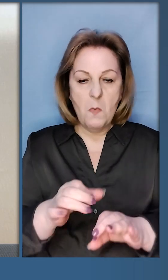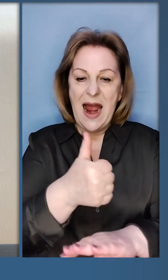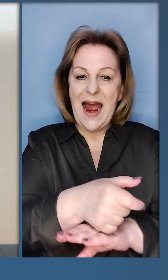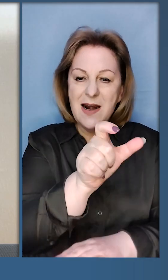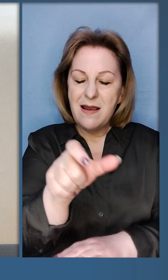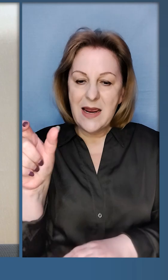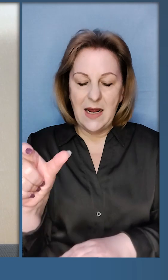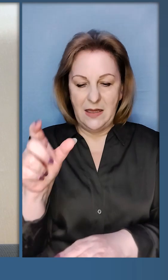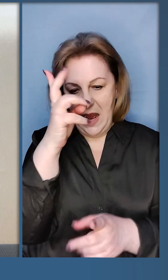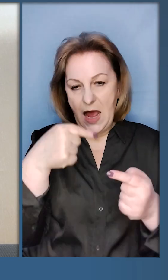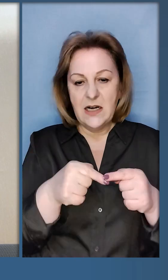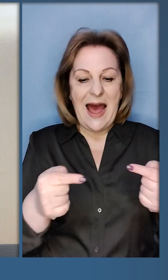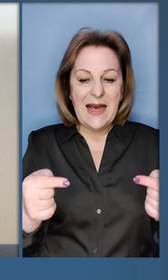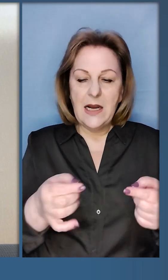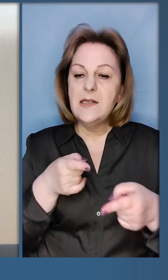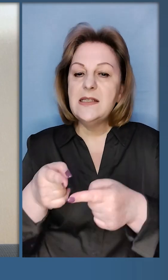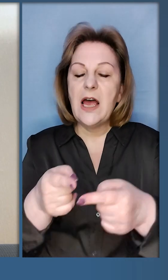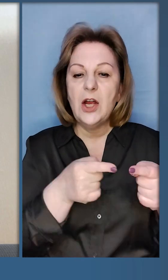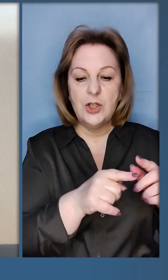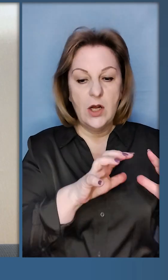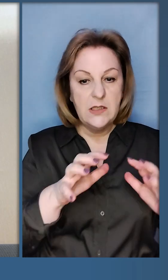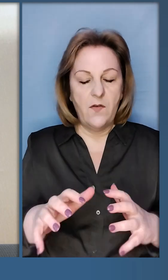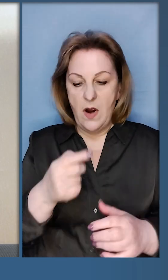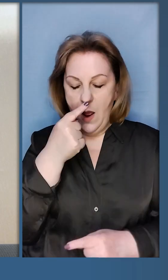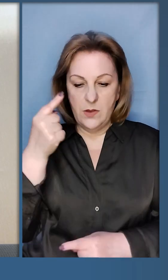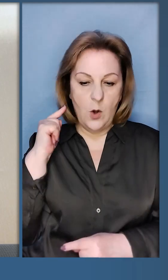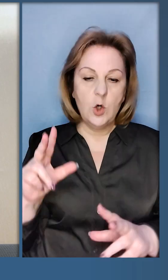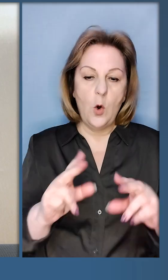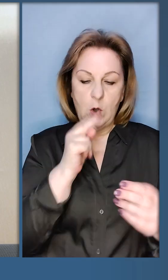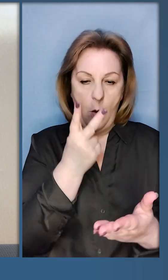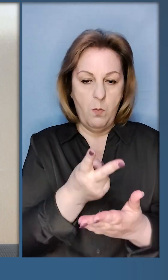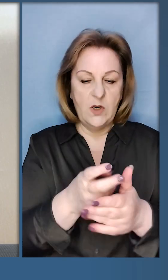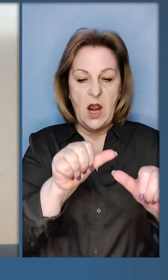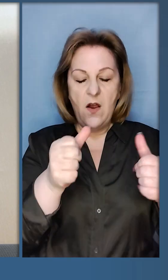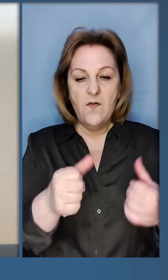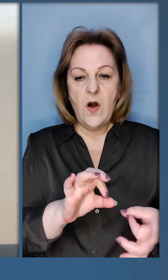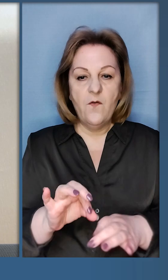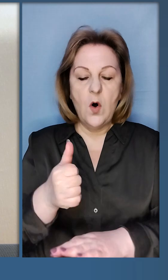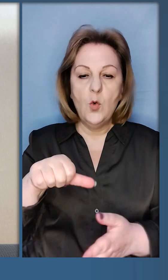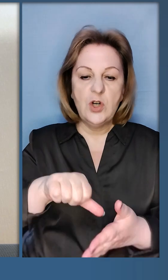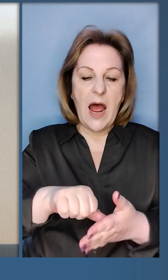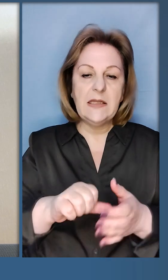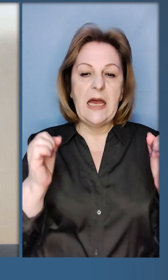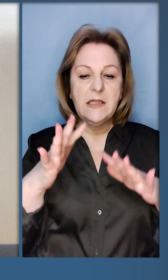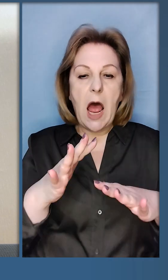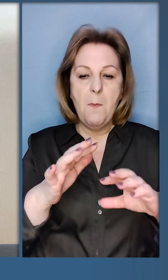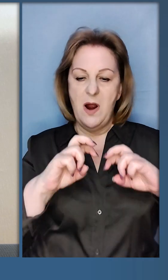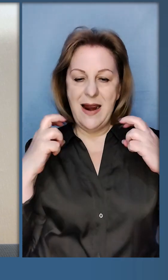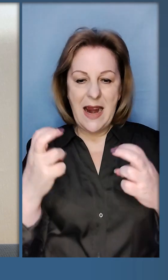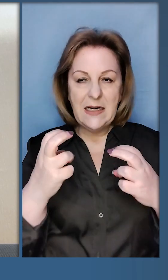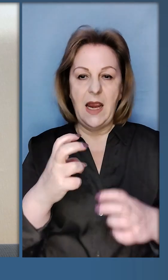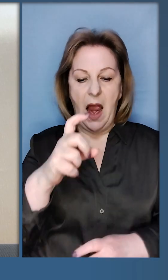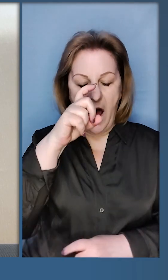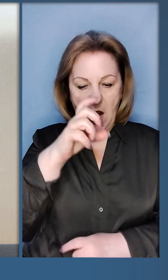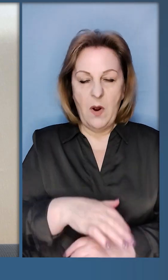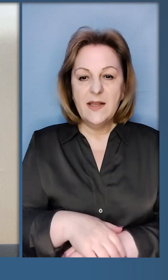формули лідерами і країнам з різних частин світу. Напередодні успішно представили формулу учасникам саміту Ліги Арабських Держав.